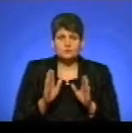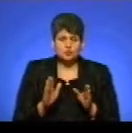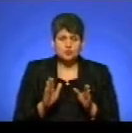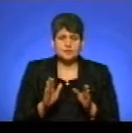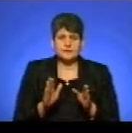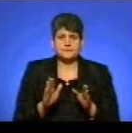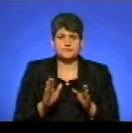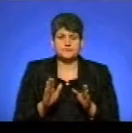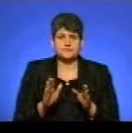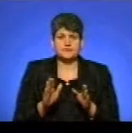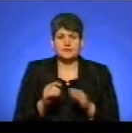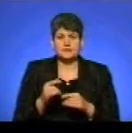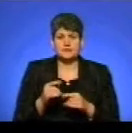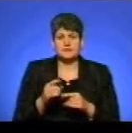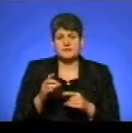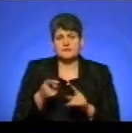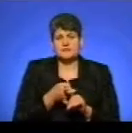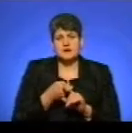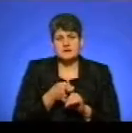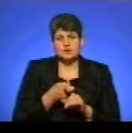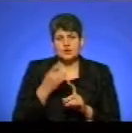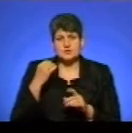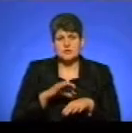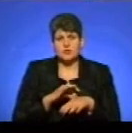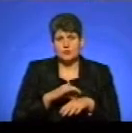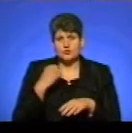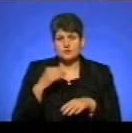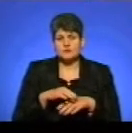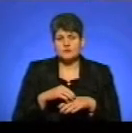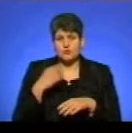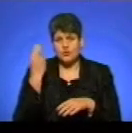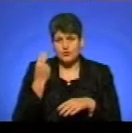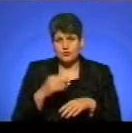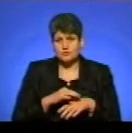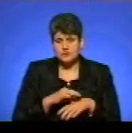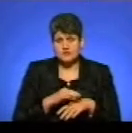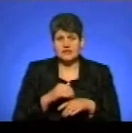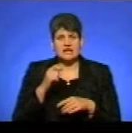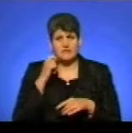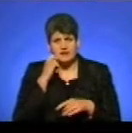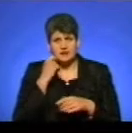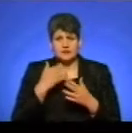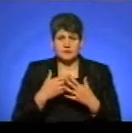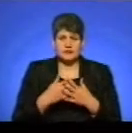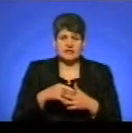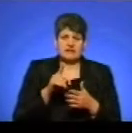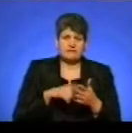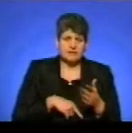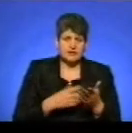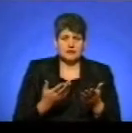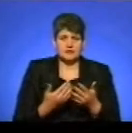раси, віку, різними ознаками. Кольору шкіри, релігій,